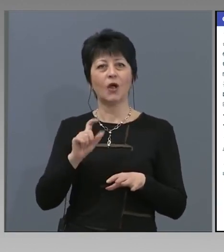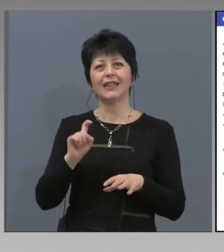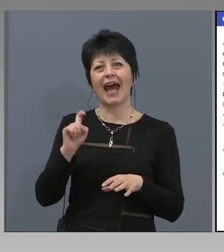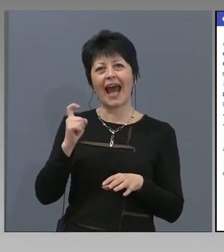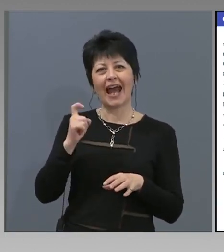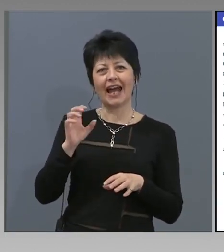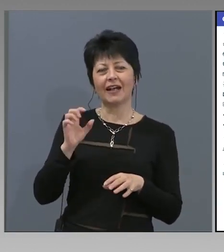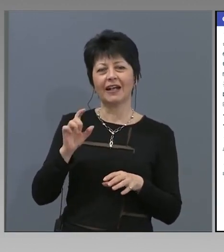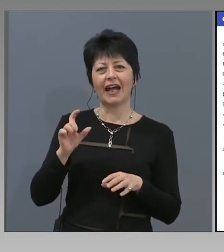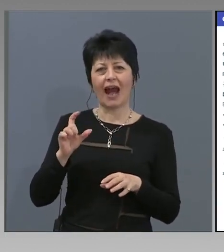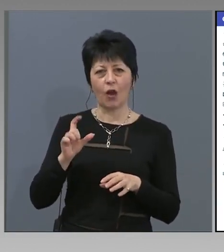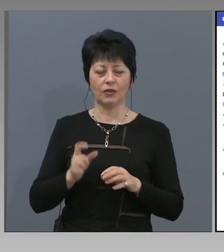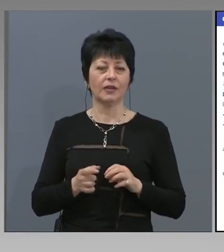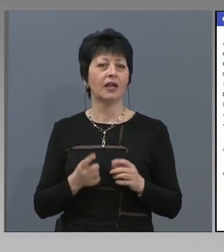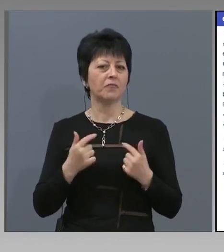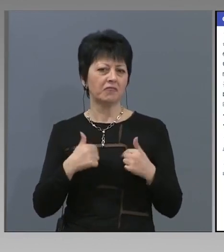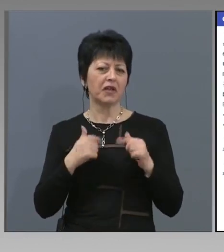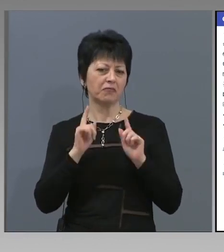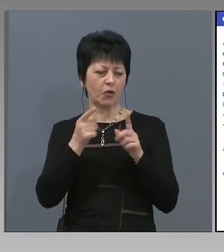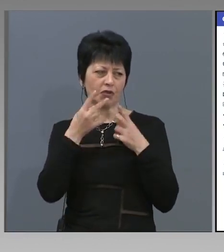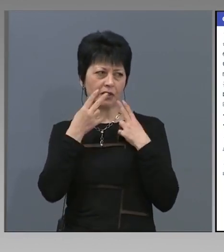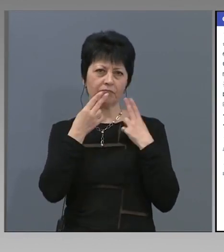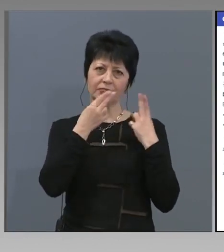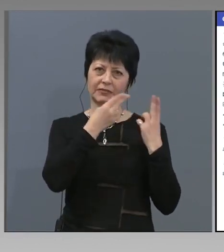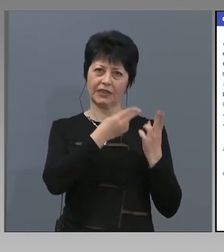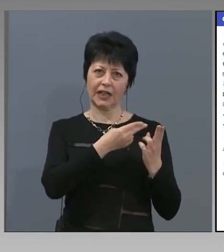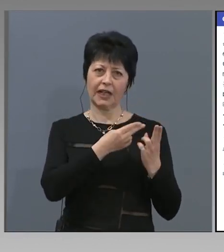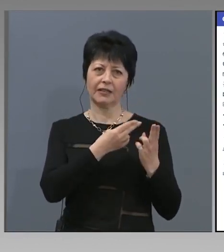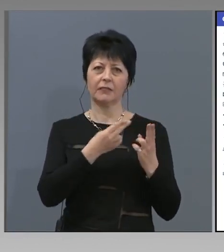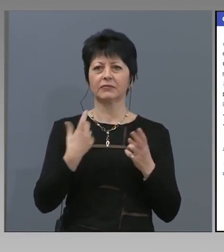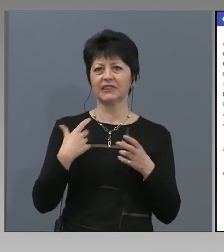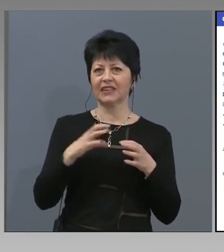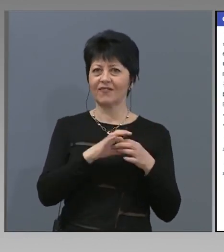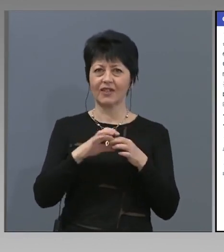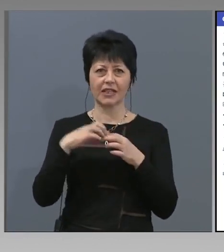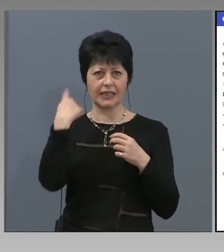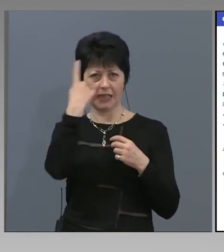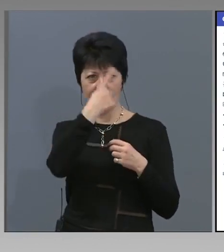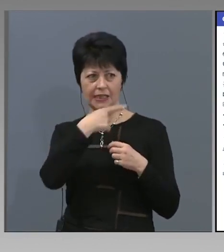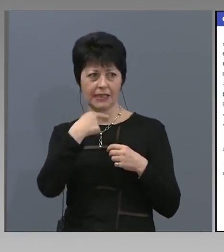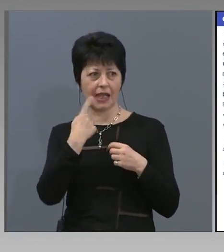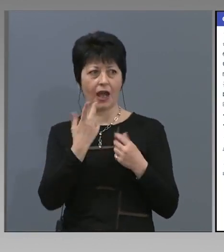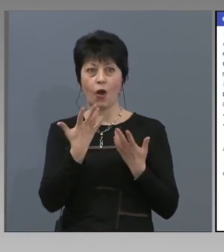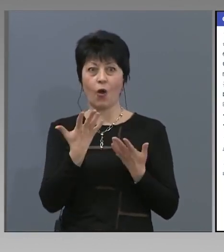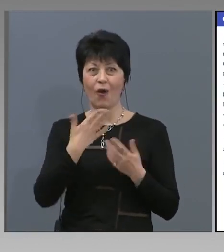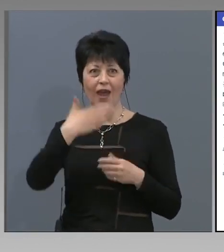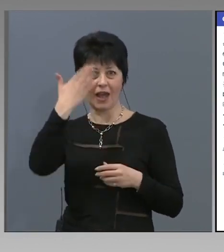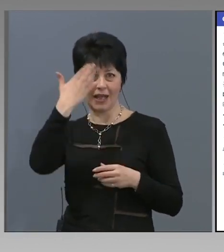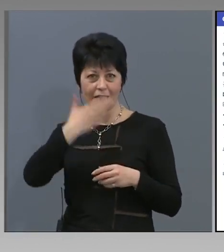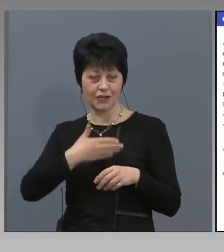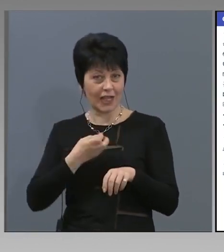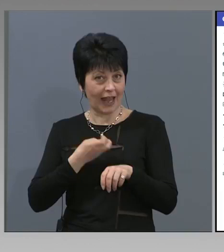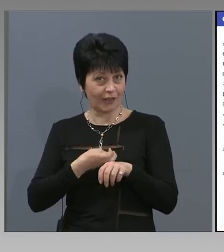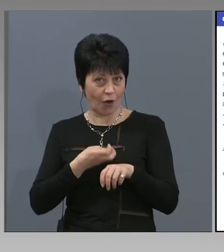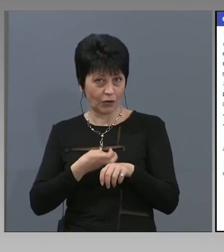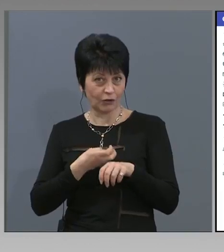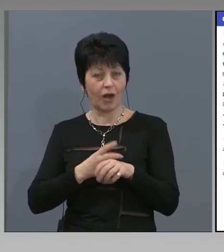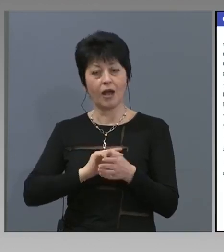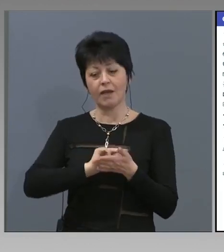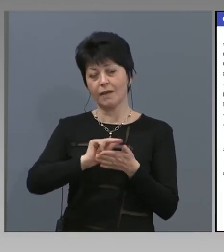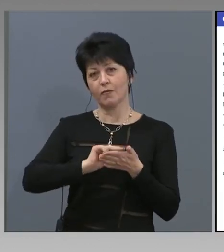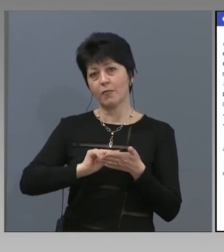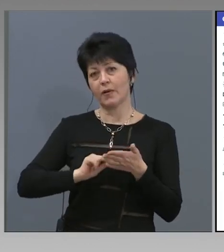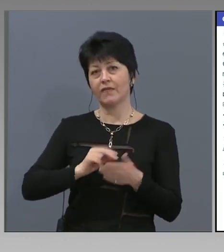Ние можем да гледаме, да създаваме свързани лица, да видим кой е личният лекар, да попълниме медицински